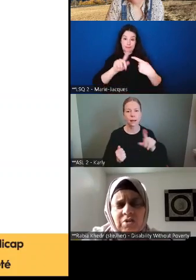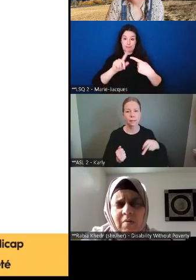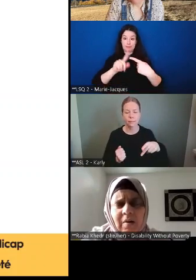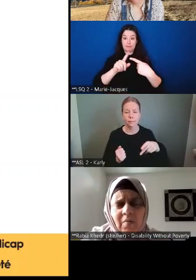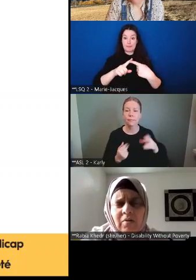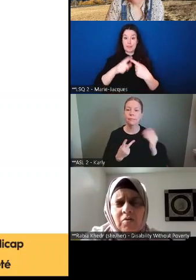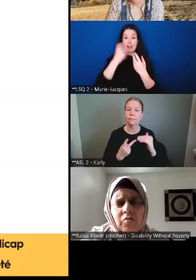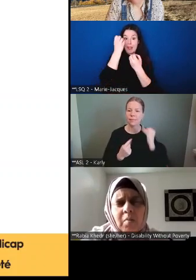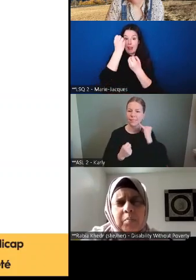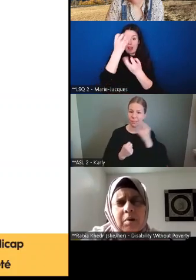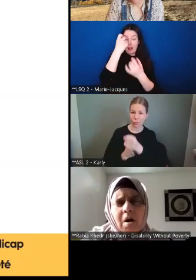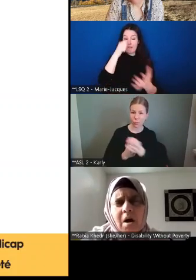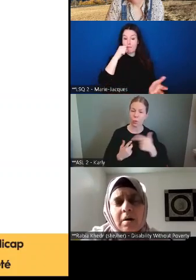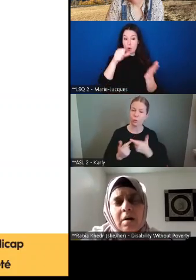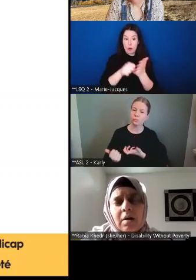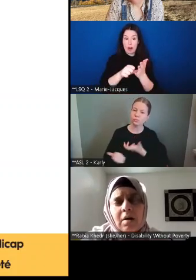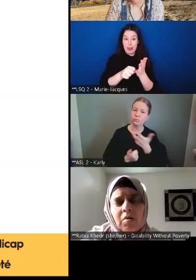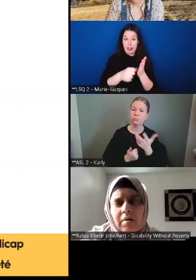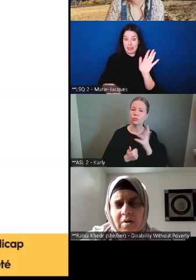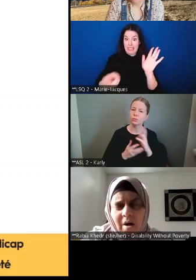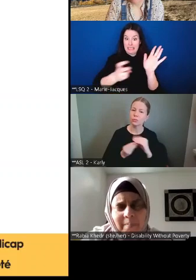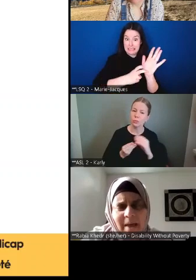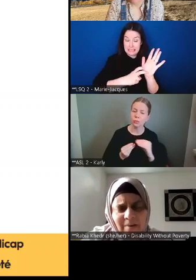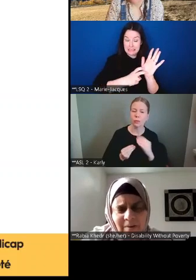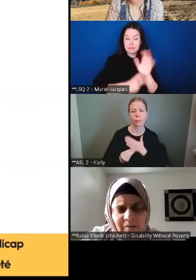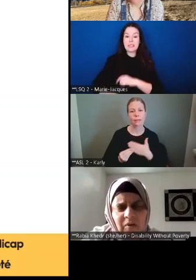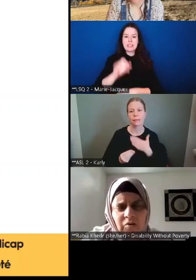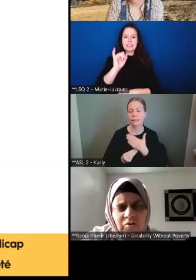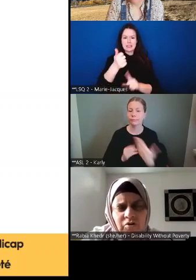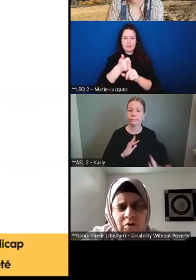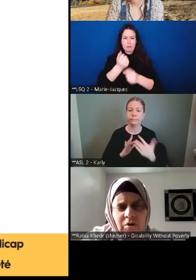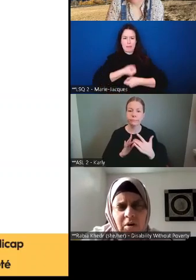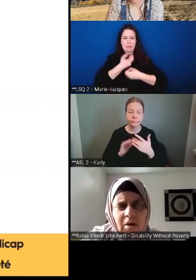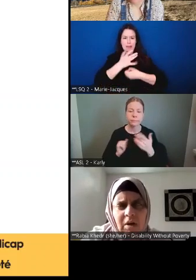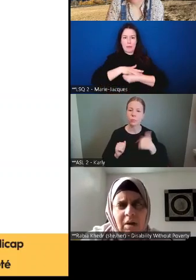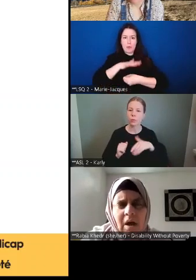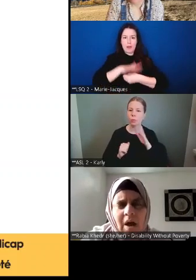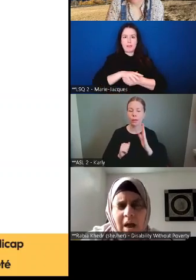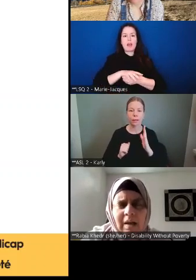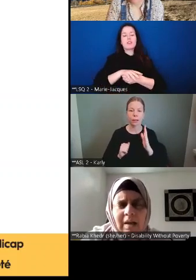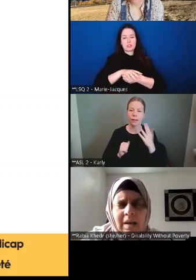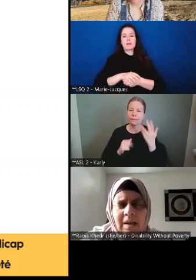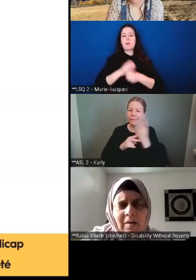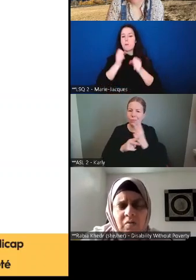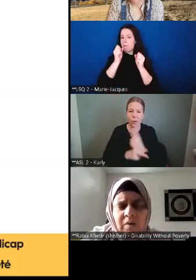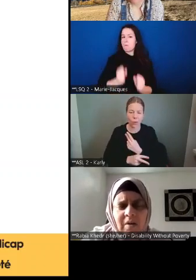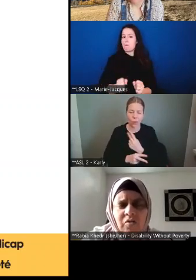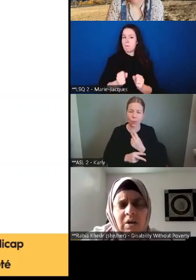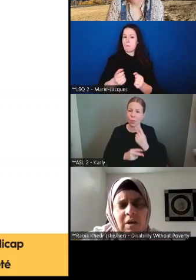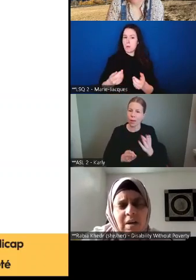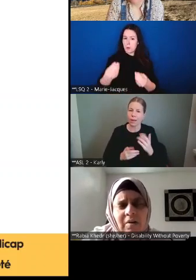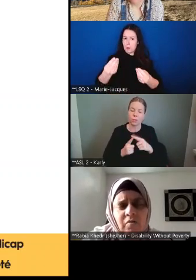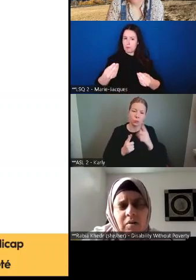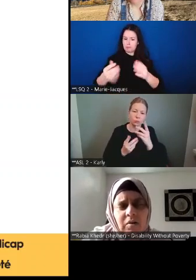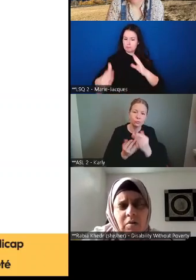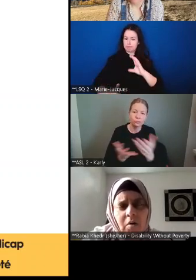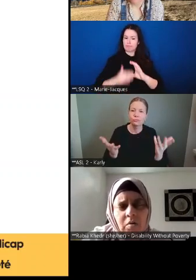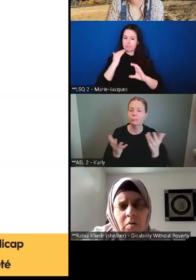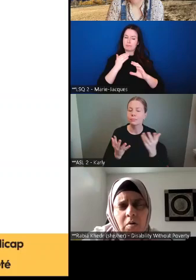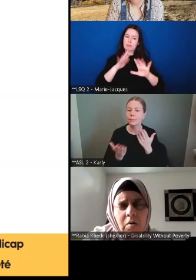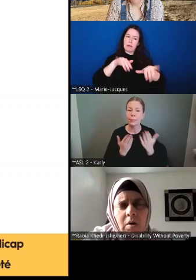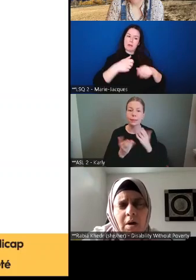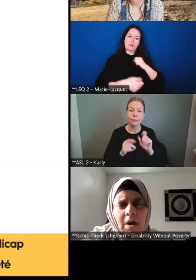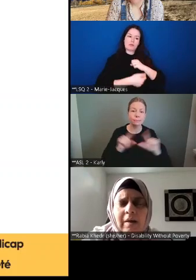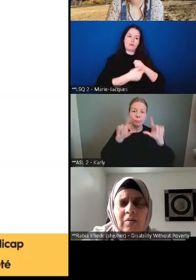infolettre. Si vous avez un témoignage, écrivez-nous. nous allons trouver un moyen de le publier, que ce soit par le